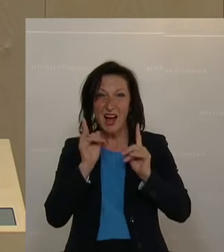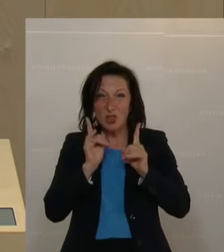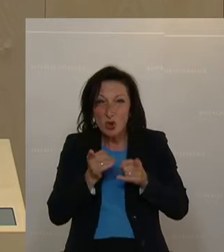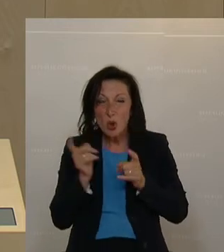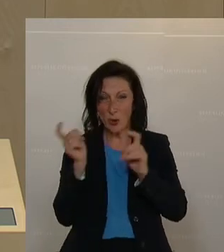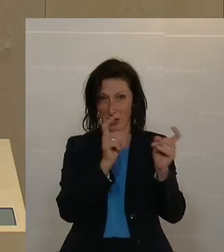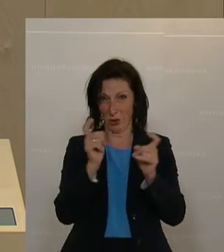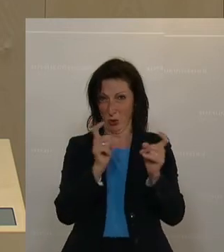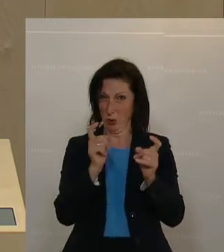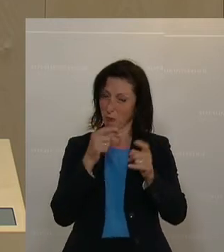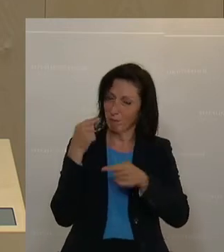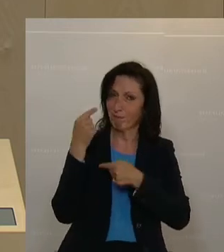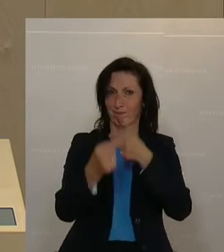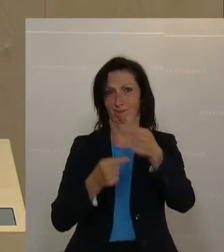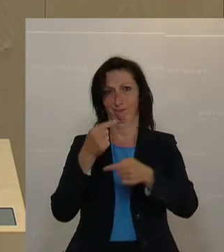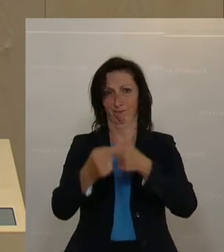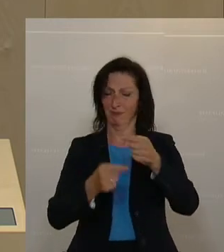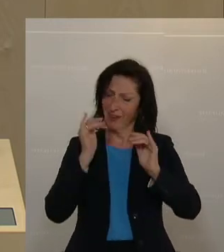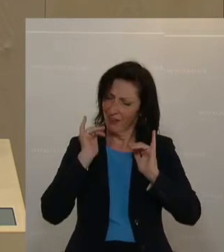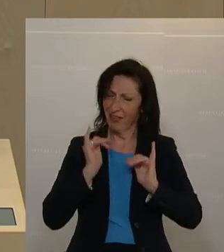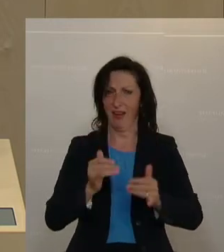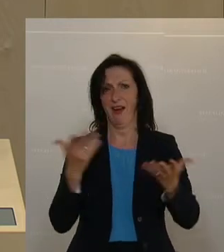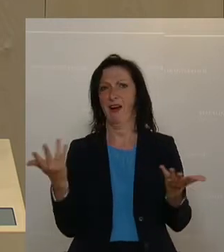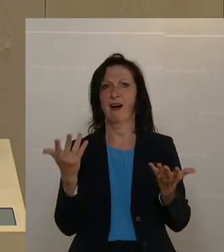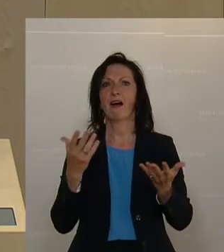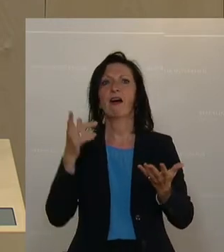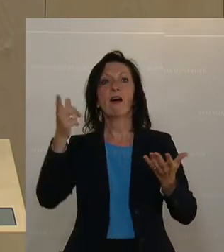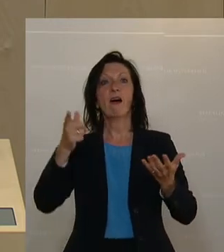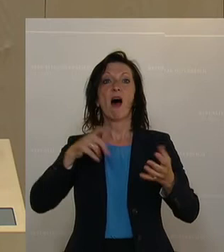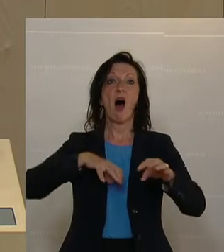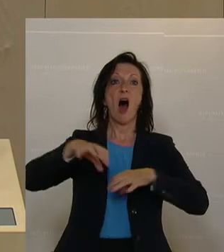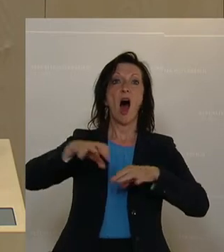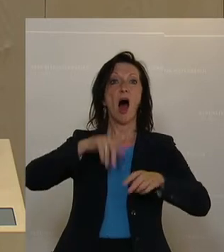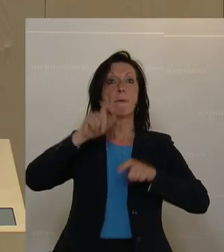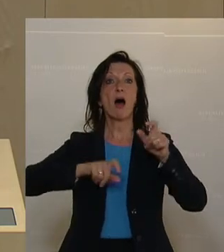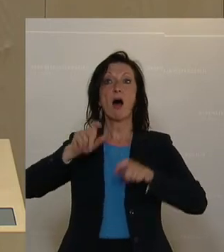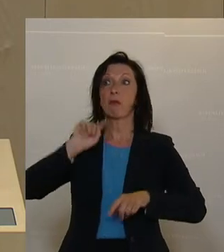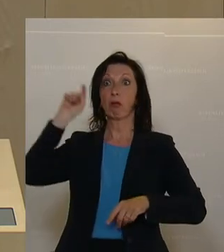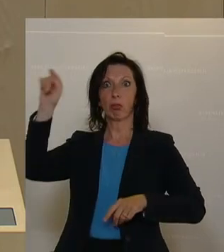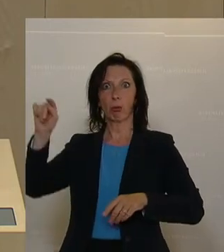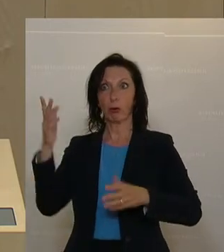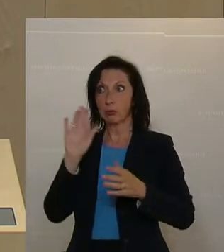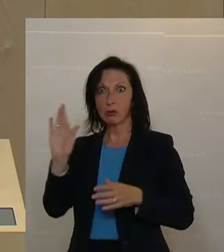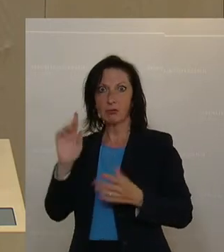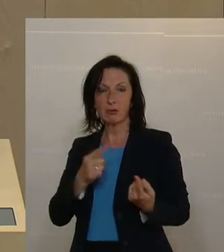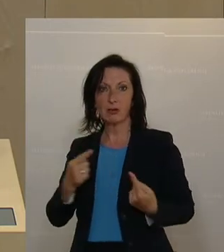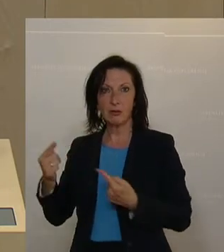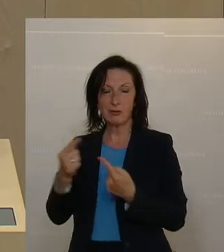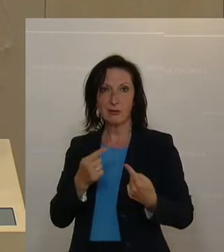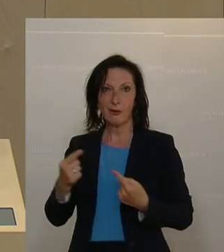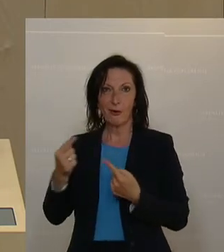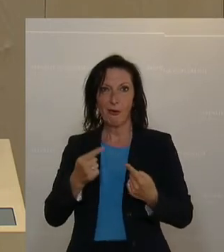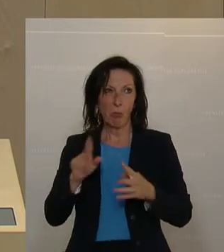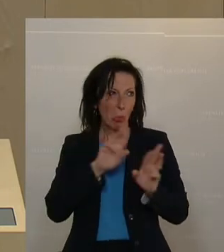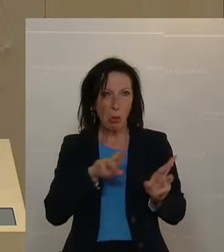Mehrwert und kein Mensch würde heute über die Lage der Arbeiter reden, wenn wir nicht hinschauen würden, wenn es